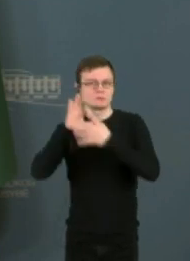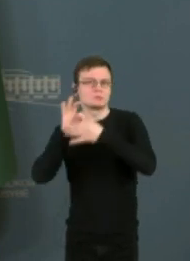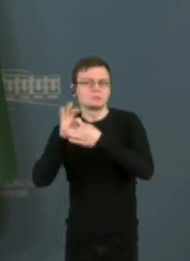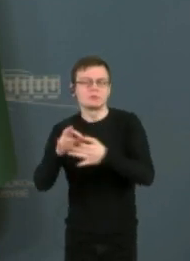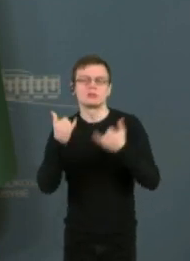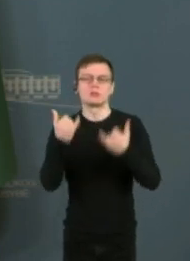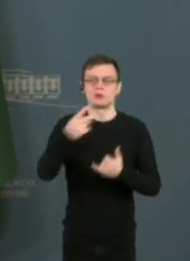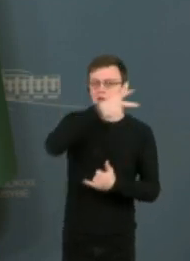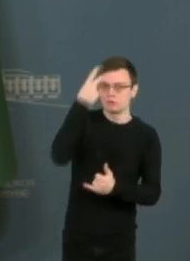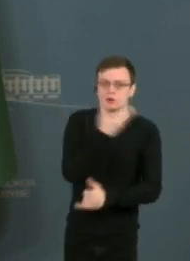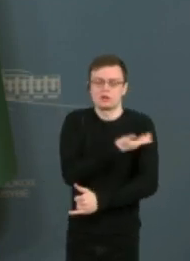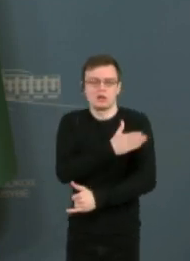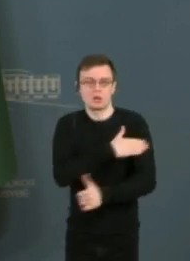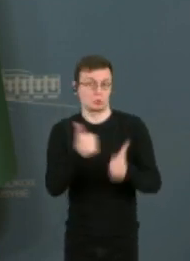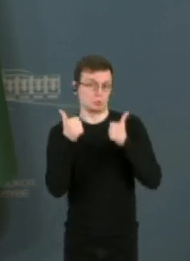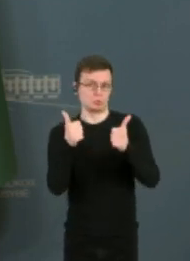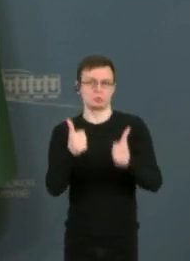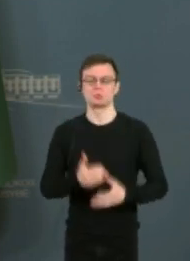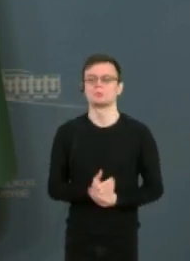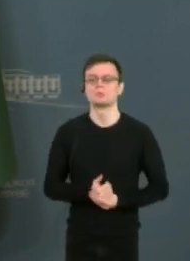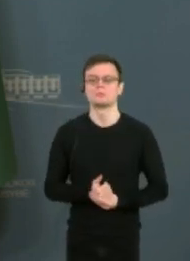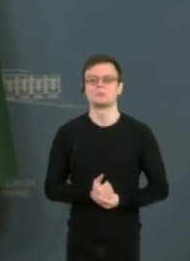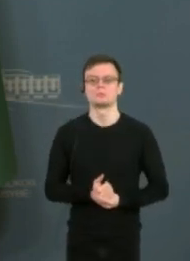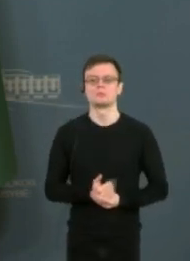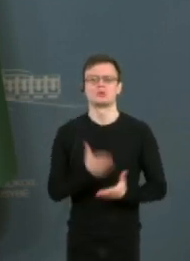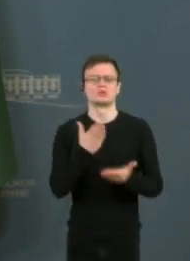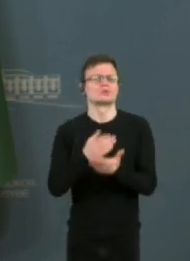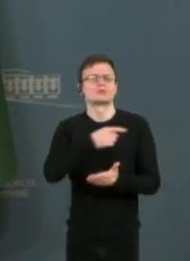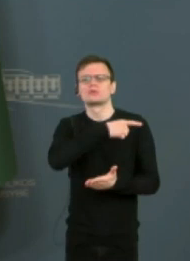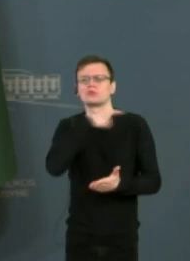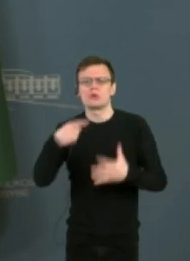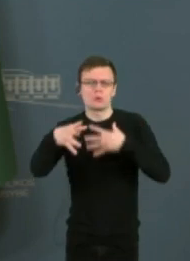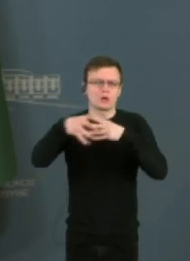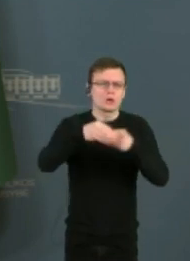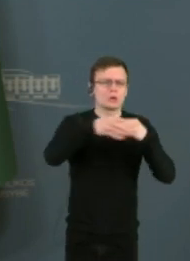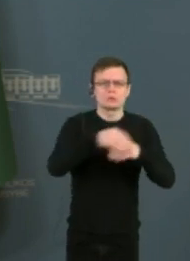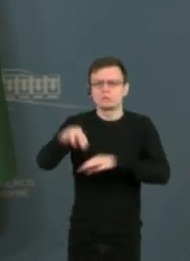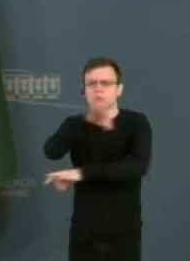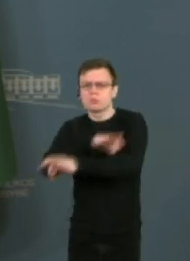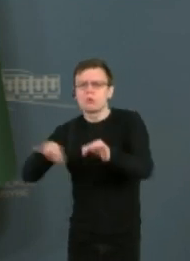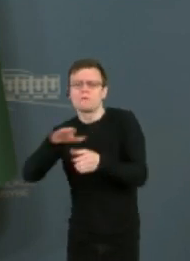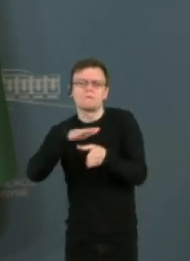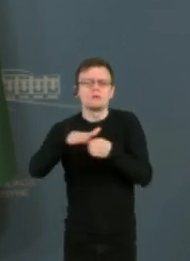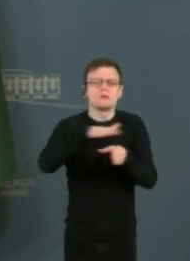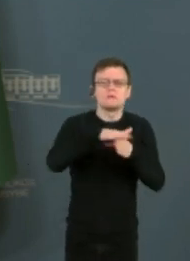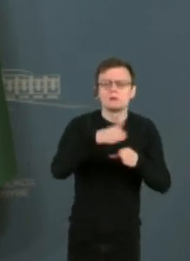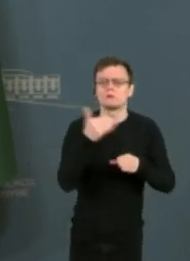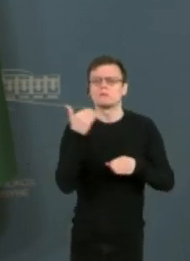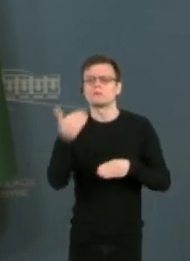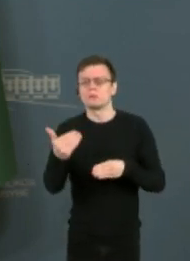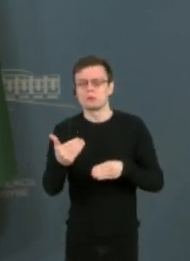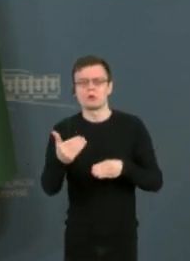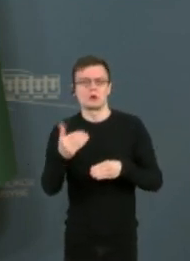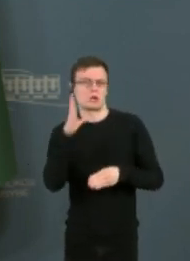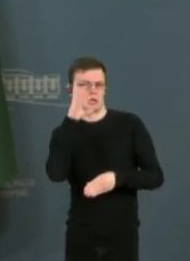puikūs, kad mes turime daugybę bendrų projektų, kurių įgyvendinimas mums gerai